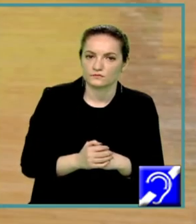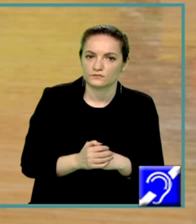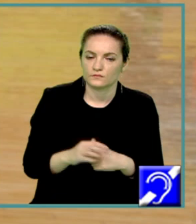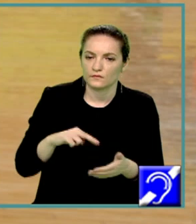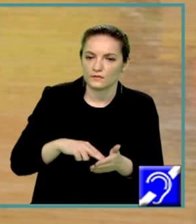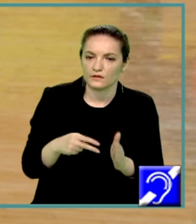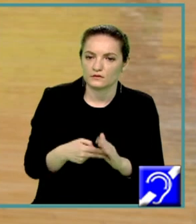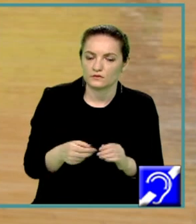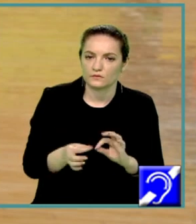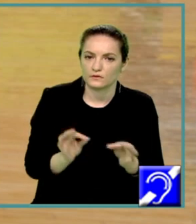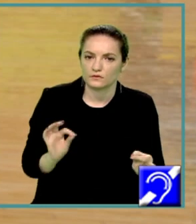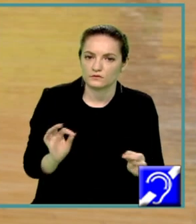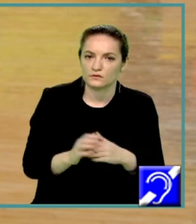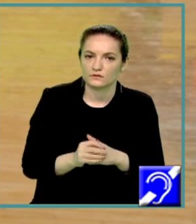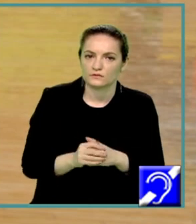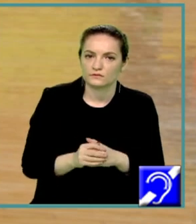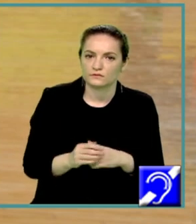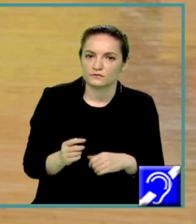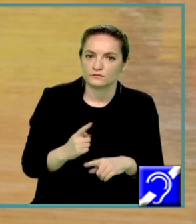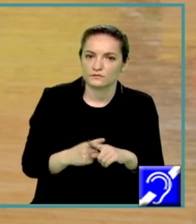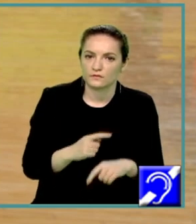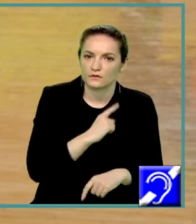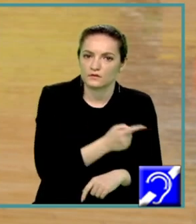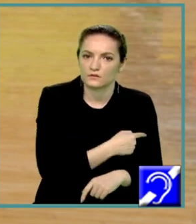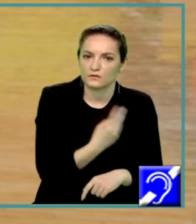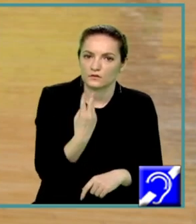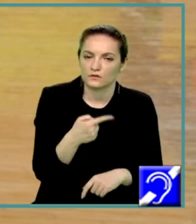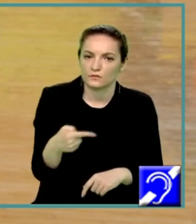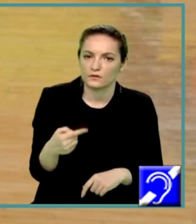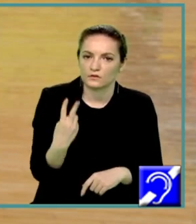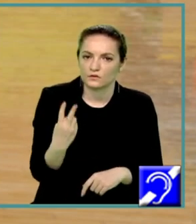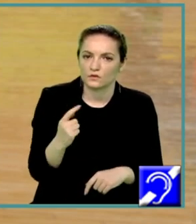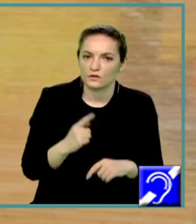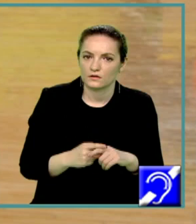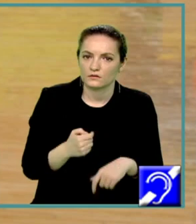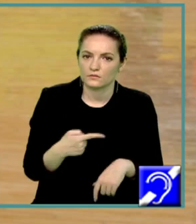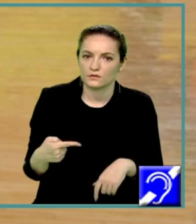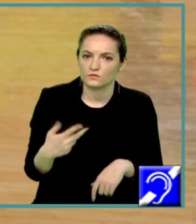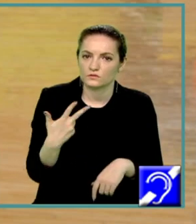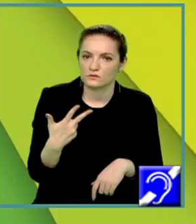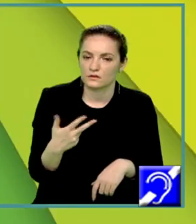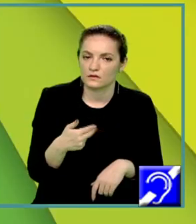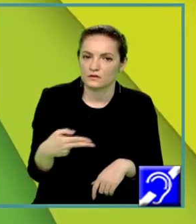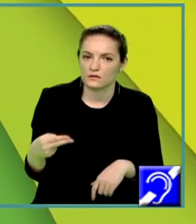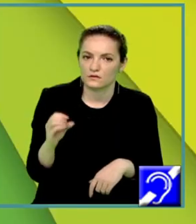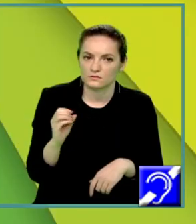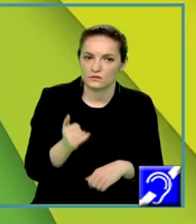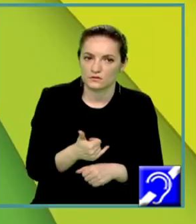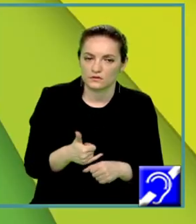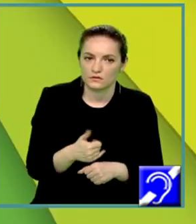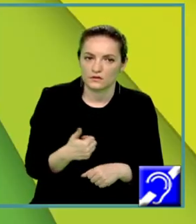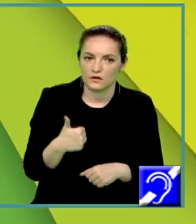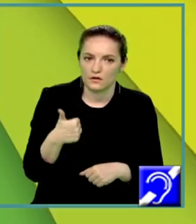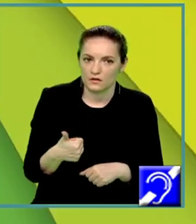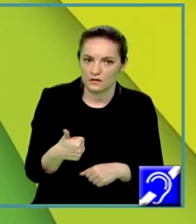Rezolvăm această ecuație x la a doua minus 2x minus 3 este egal cu 0. Se observă că a